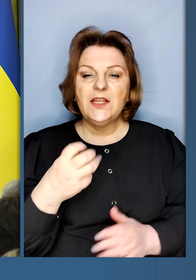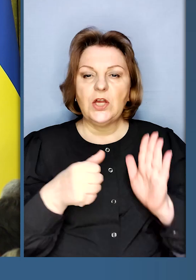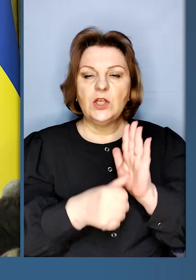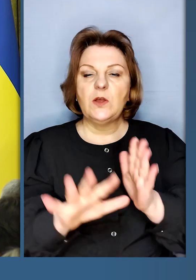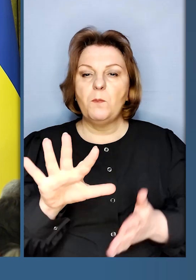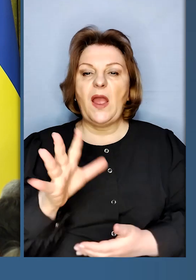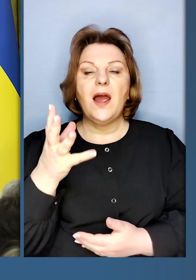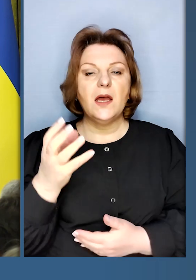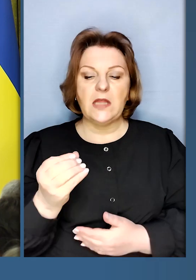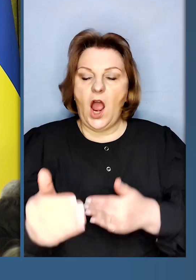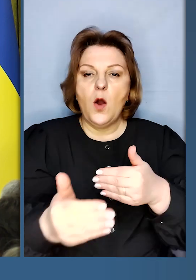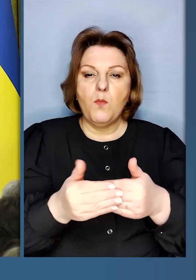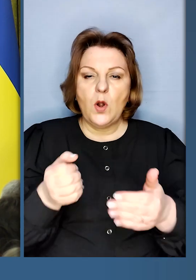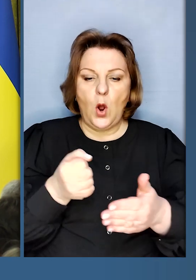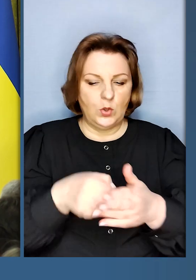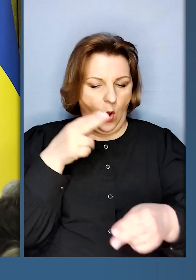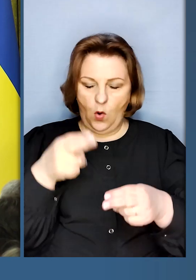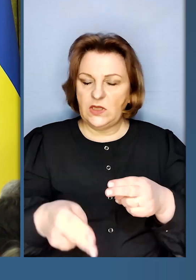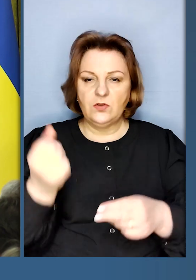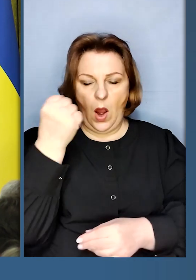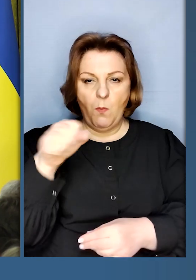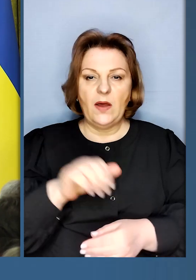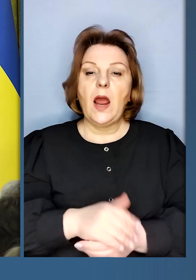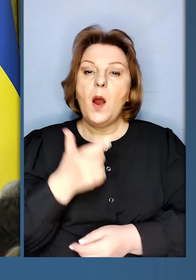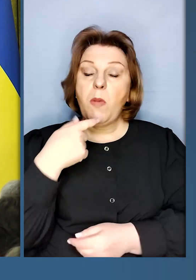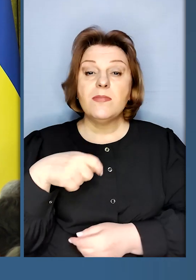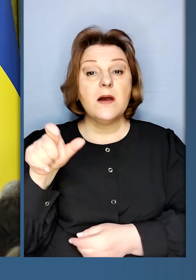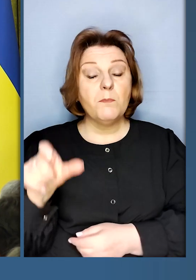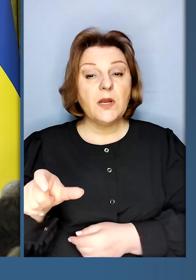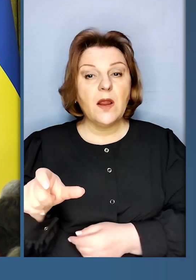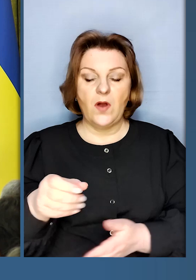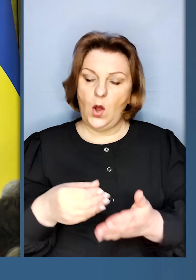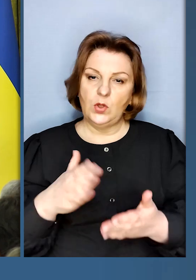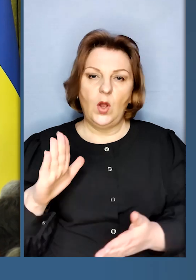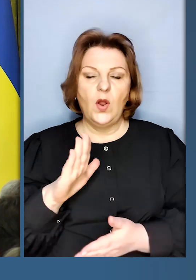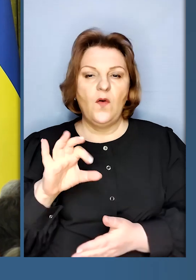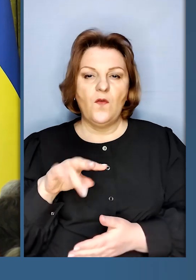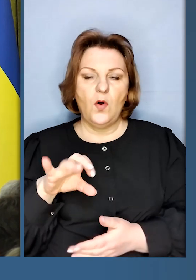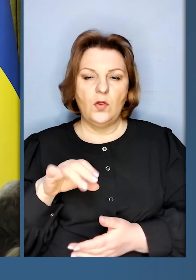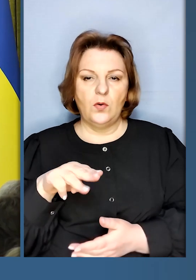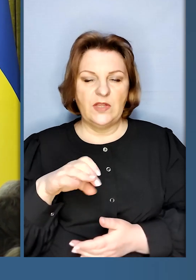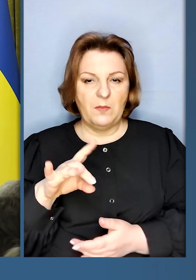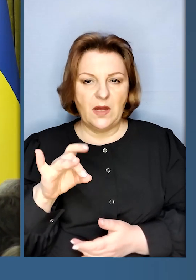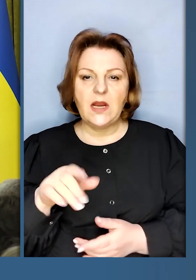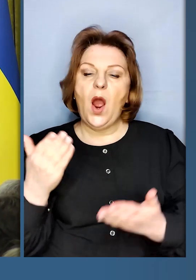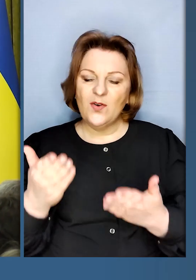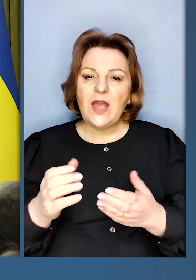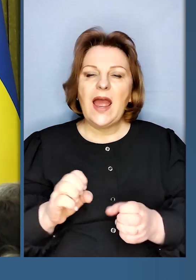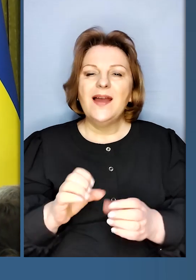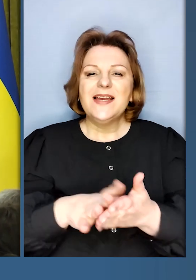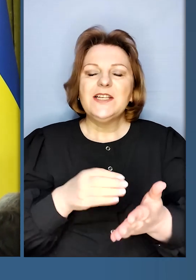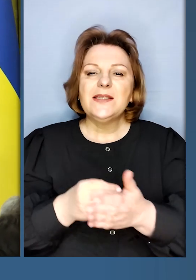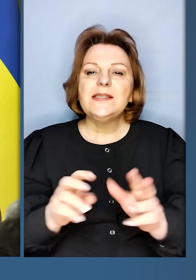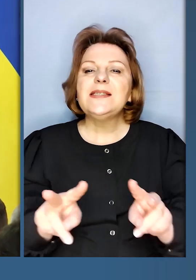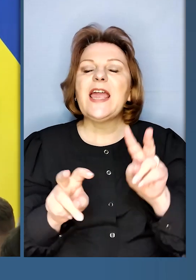365 днів ближче до остаточної перемоги. Пане Президенте, дороги Володимире, ось